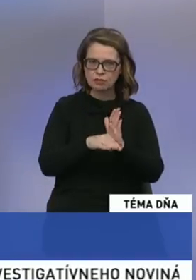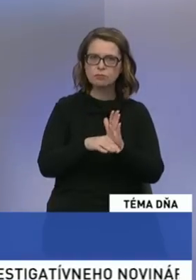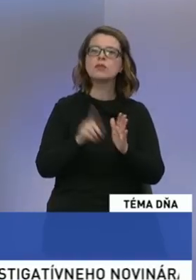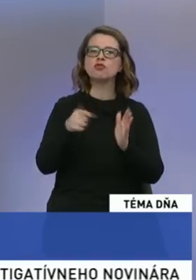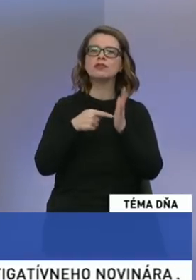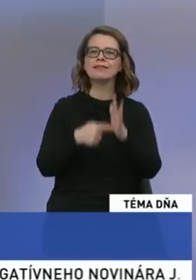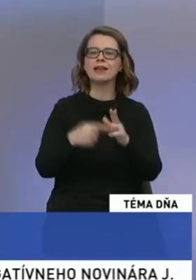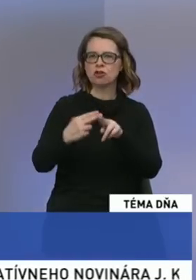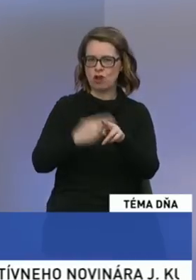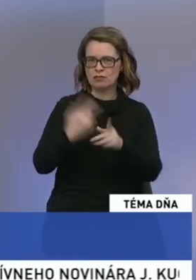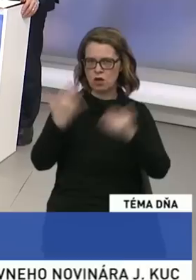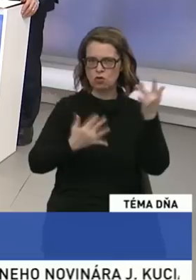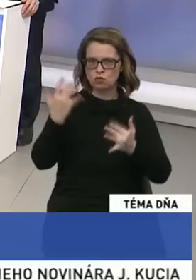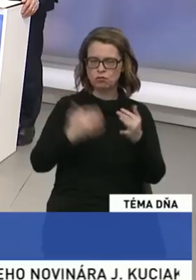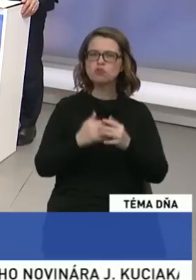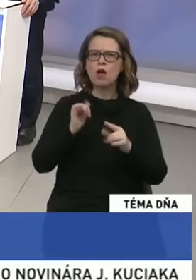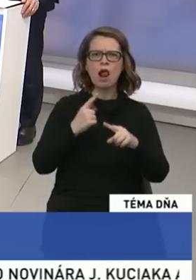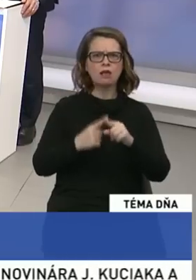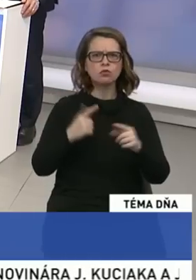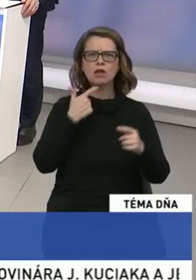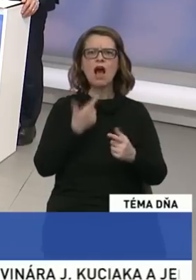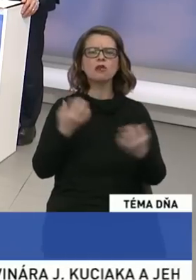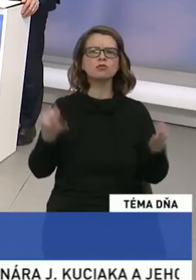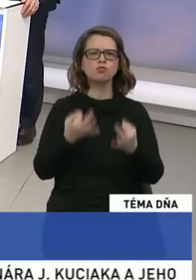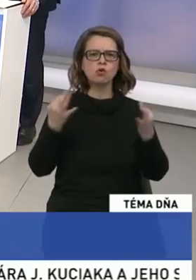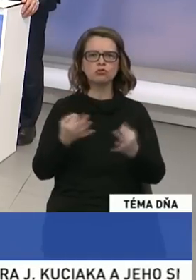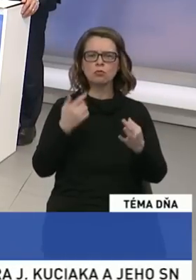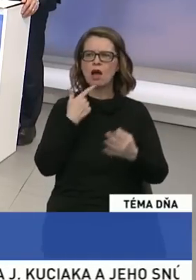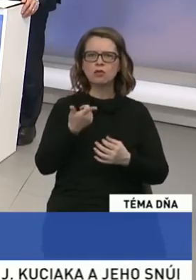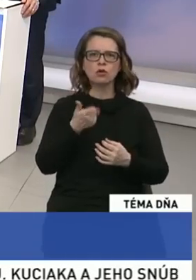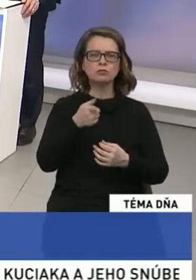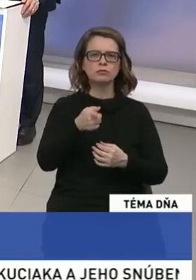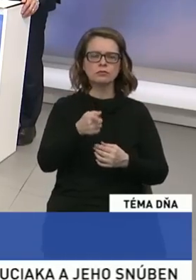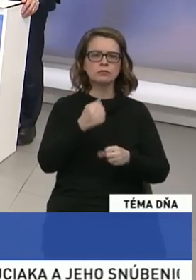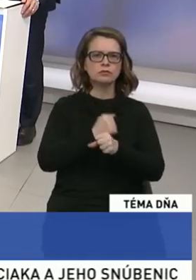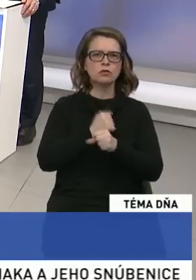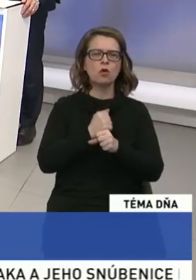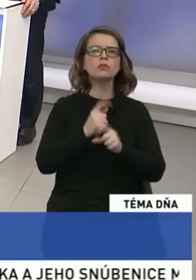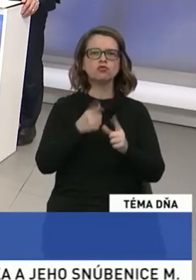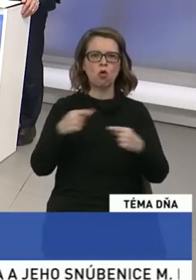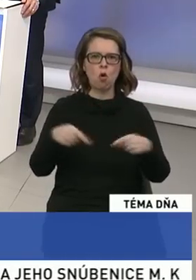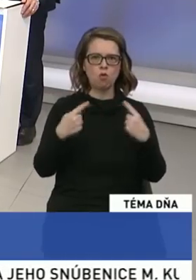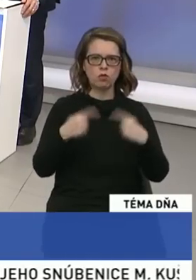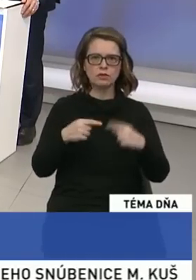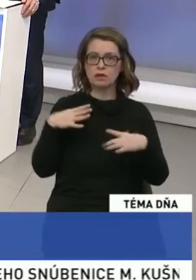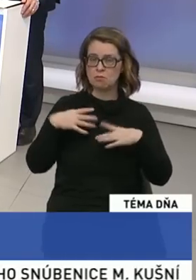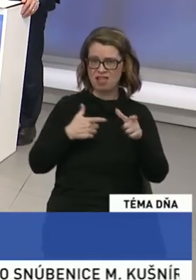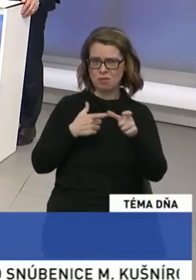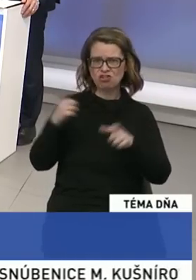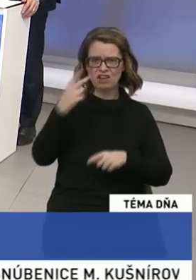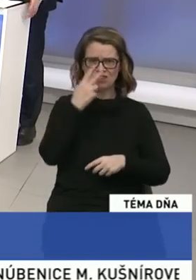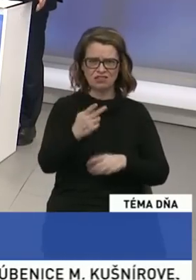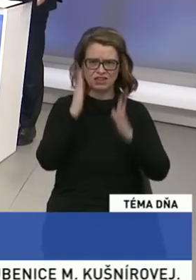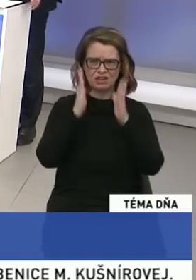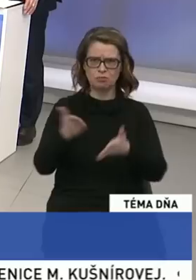rozpočet, no ale z hľadiska aj spôsobu, ako na ne zareagovala opozícia. Vy ste mali možnosť, ale pán Paška, vidieť priamo.